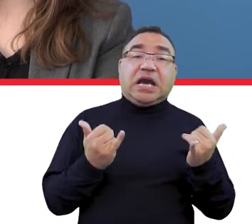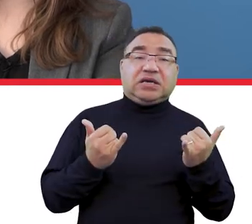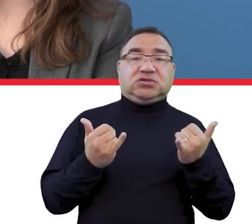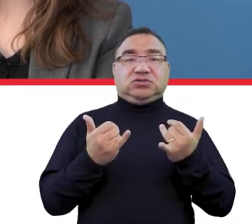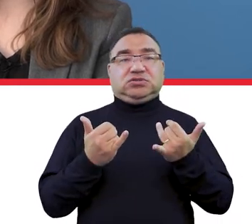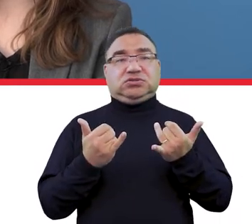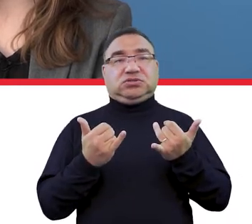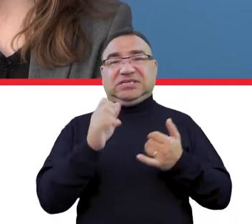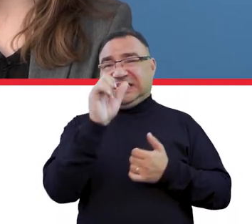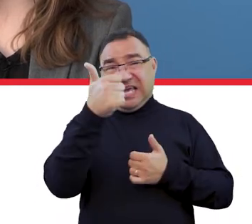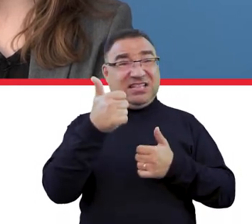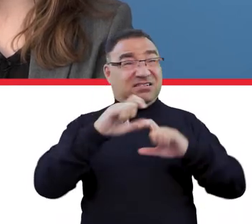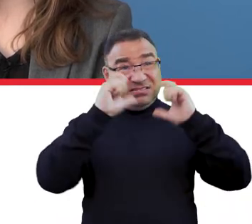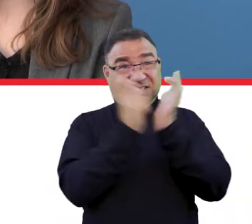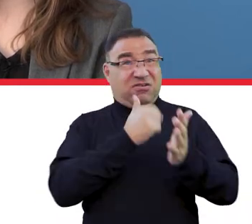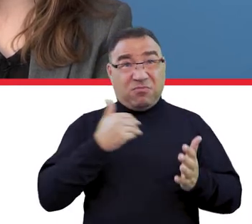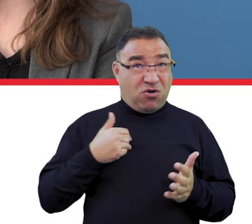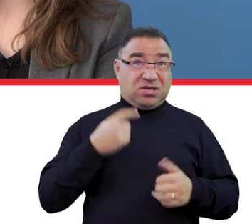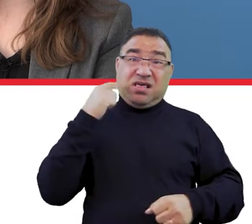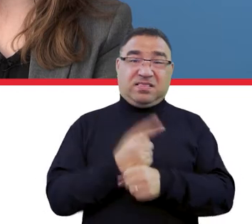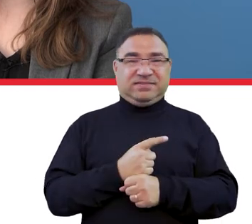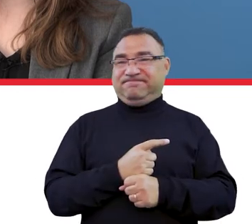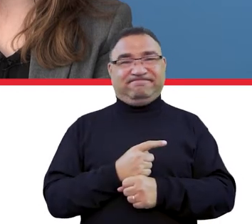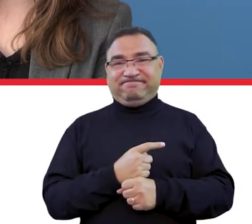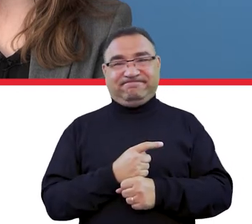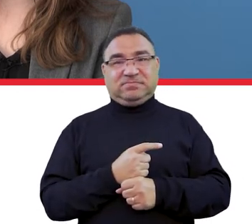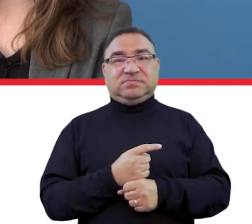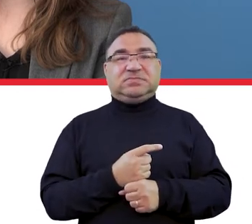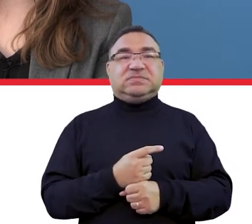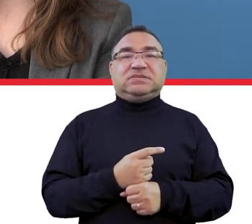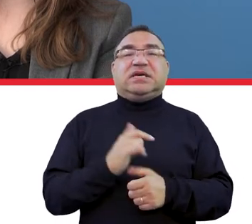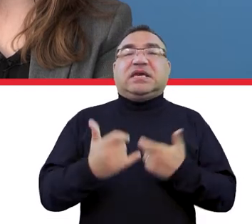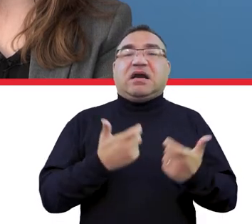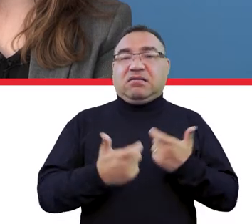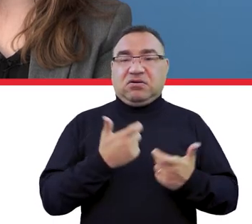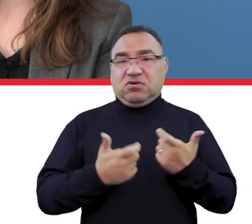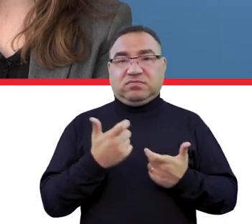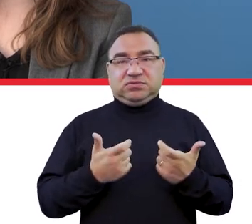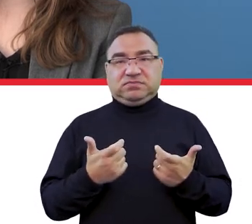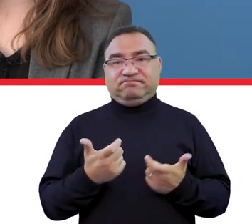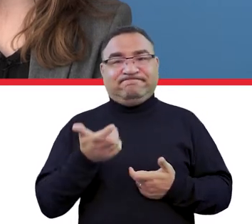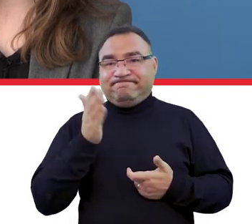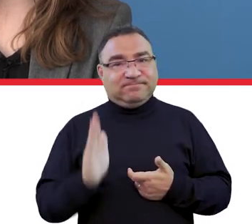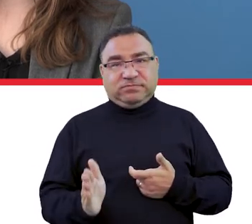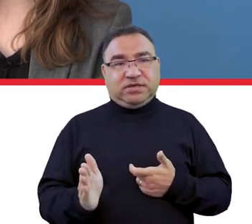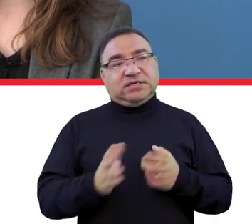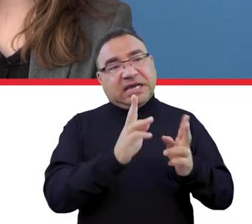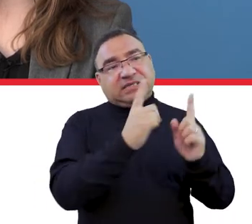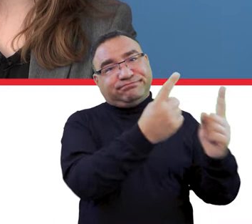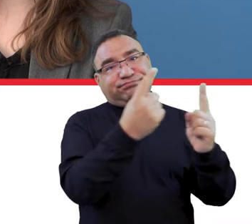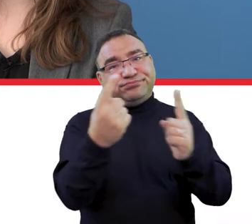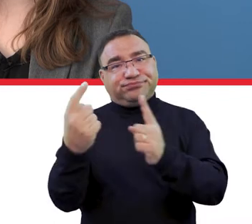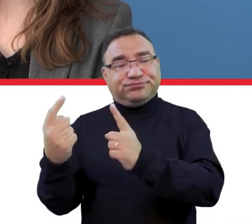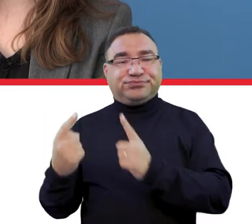takie ogólnopolskie rozwiązanie pokazujące pewną logistykę to byłoby, że tak powiem,